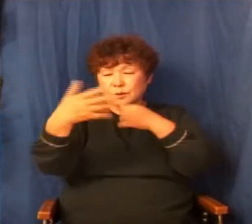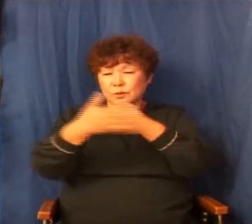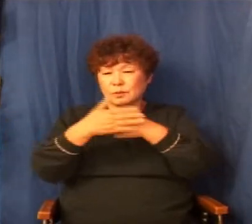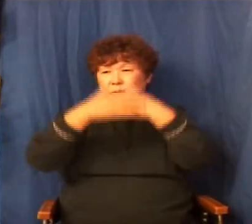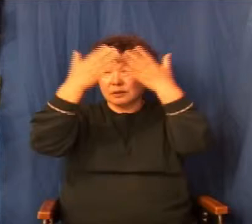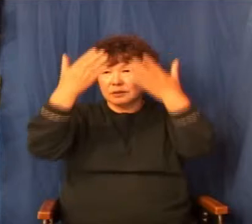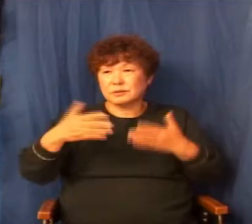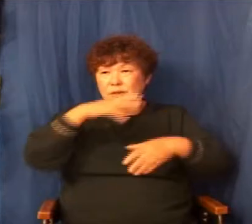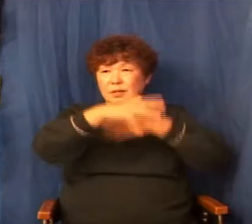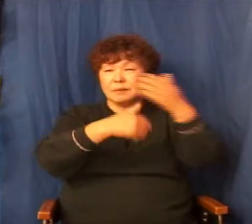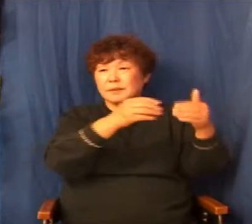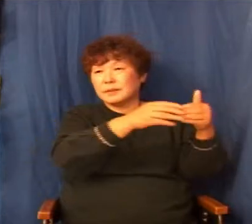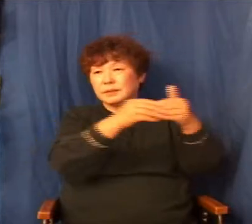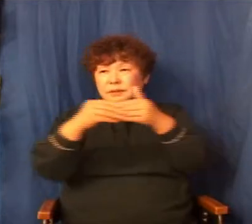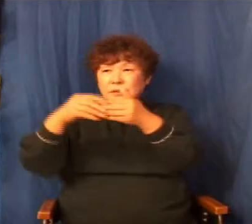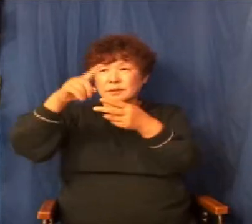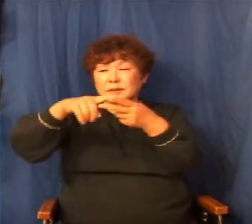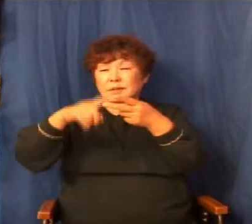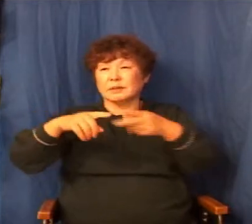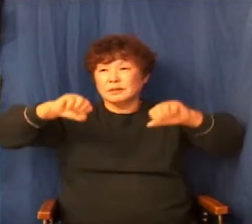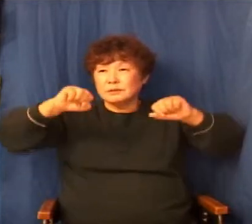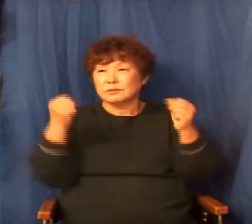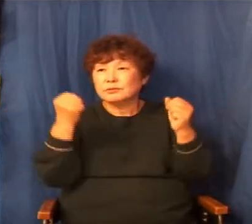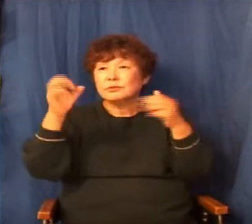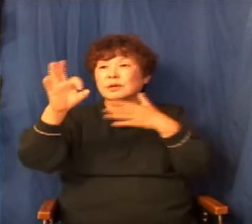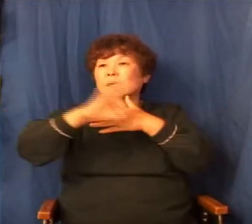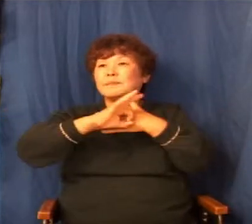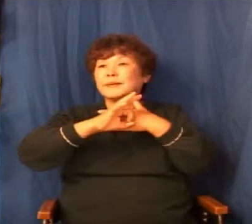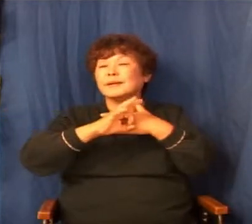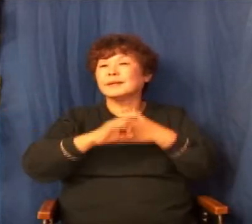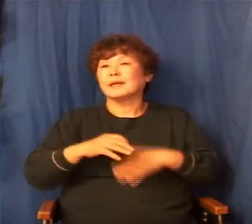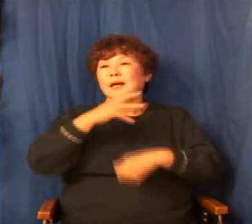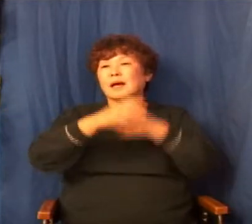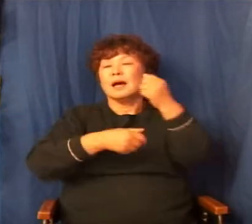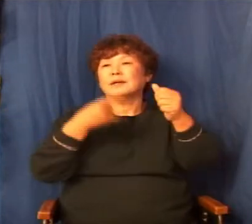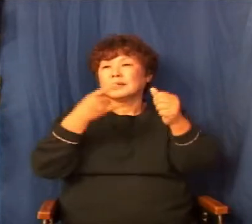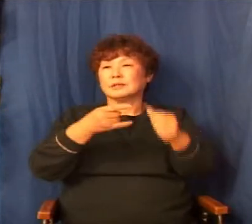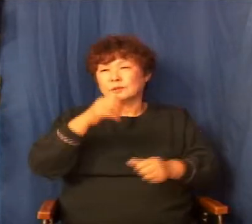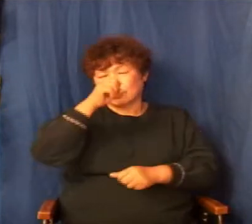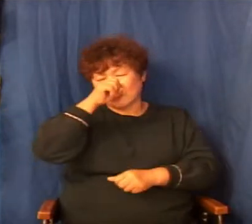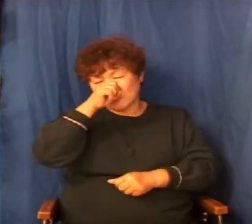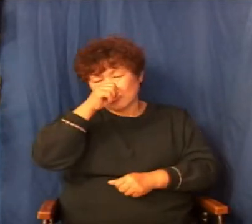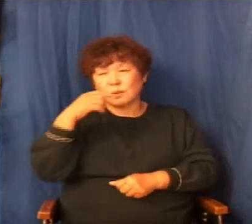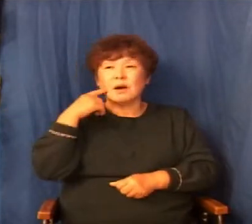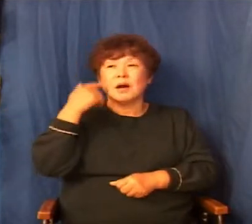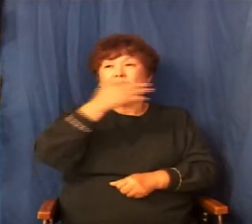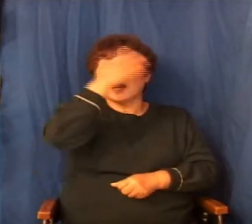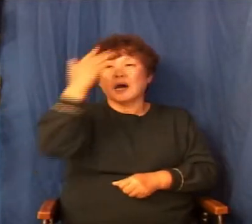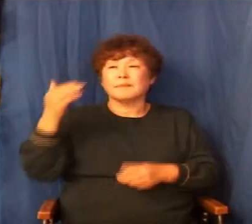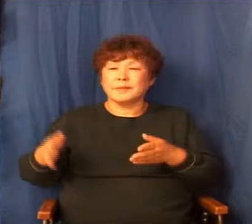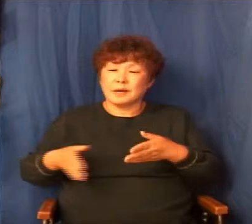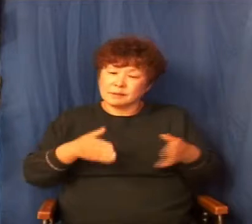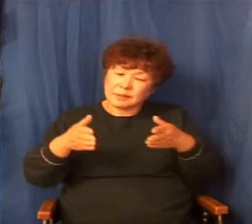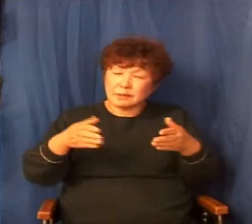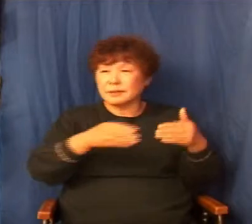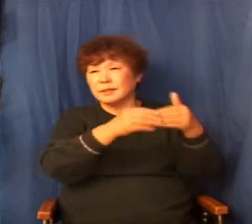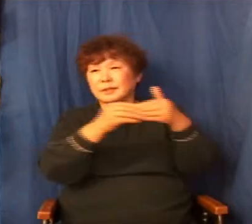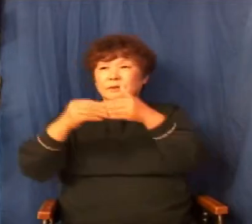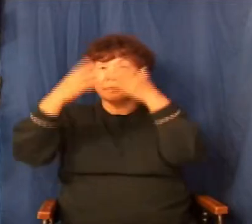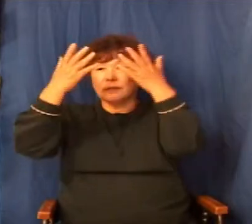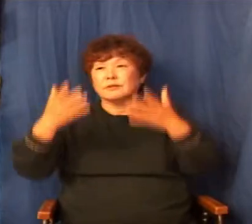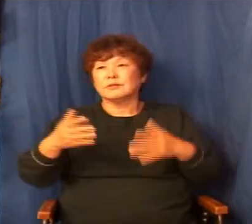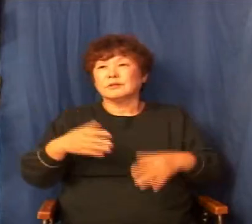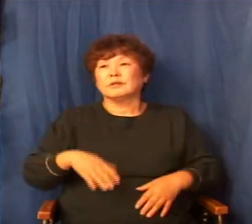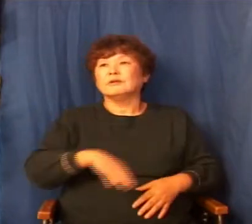이끄시는 대로 우리가 가기만 하면 하나님께서 가장 아름답고 좋은 길로 인도하시지 않겠습니까 그 길이 우리에게